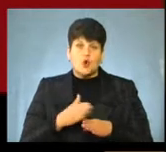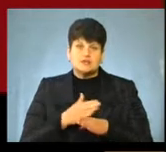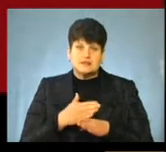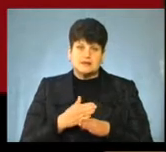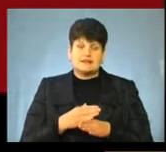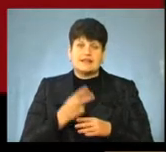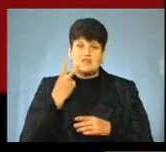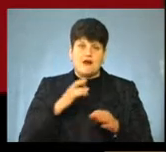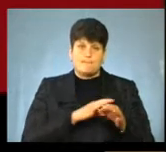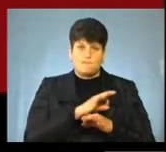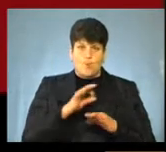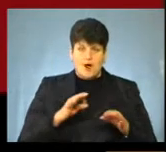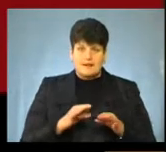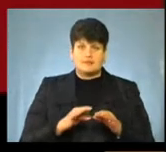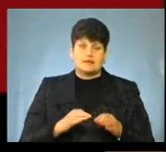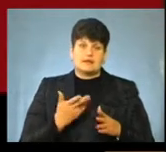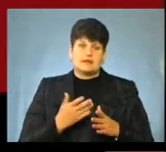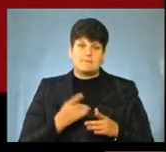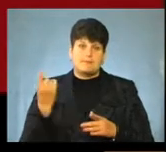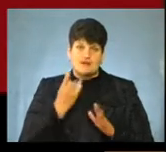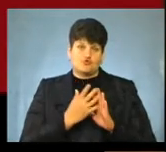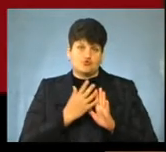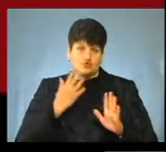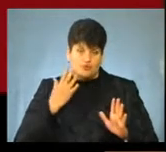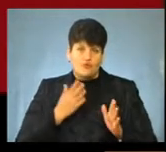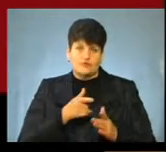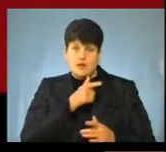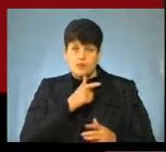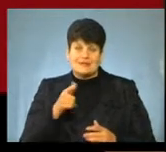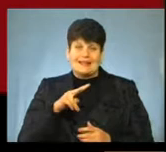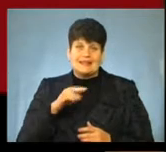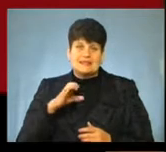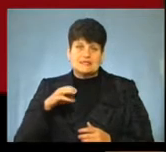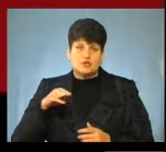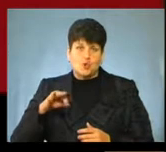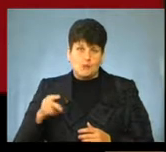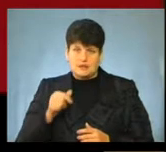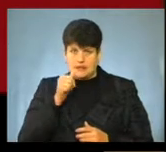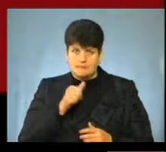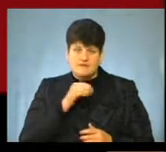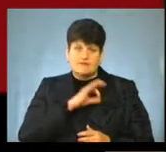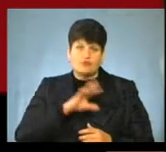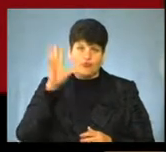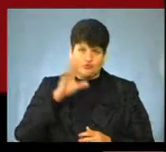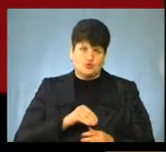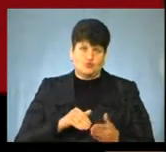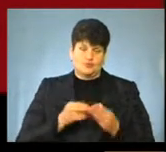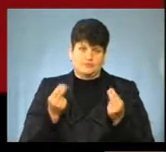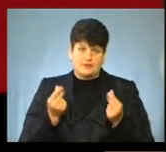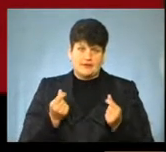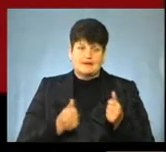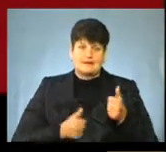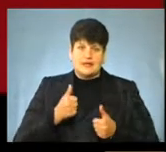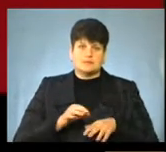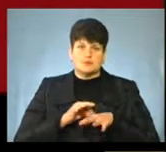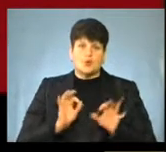зділили тепер на два проєкти, і ми першочергово десь протягом листопада місяця використали всю субвенцію. Тендер ми